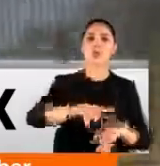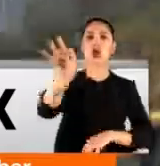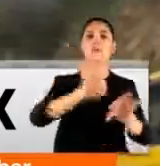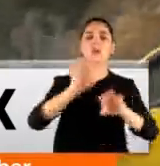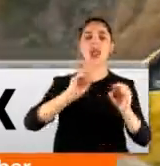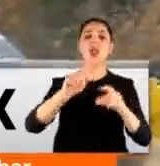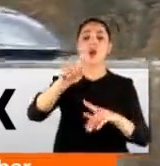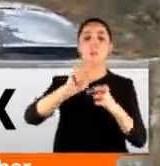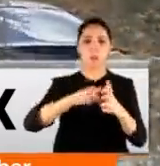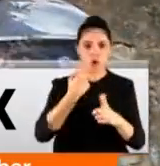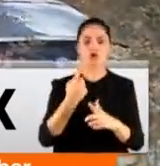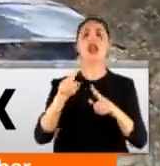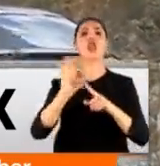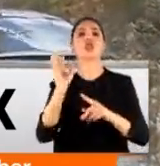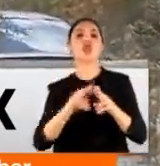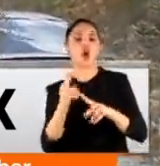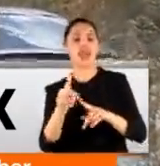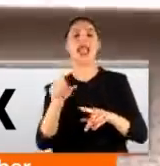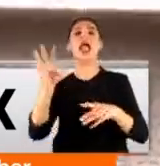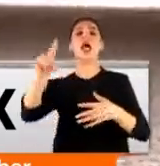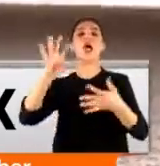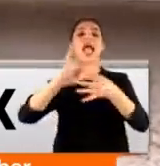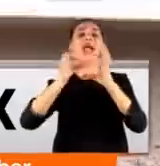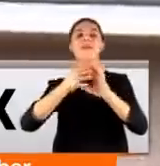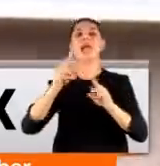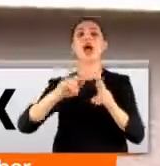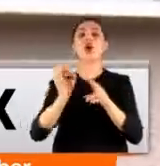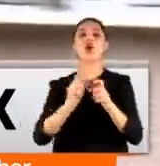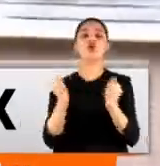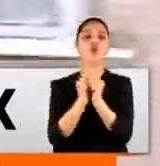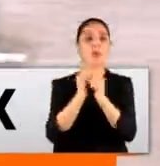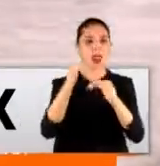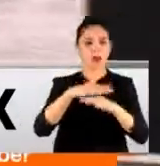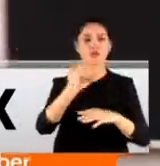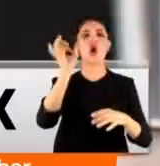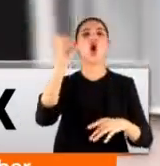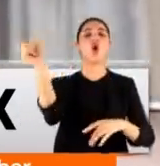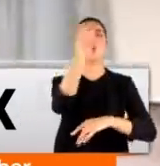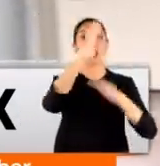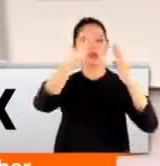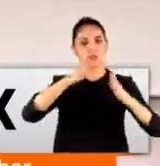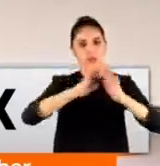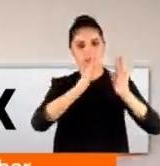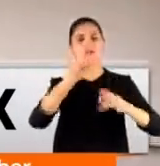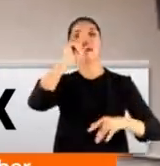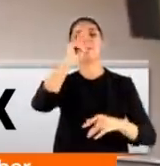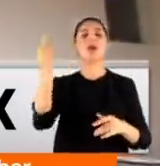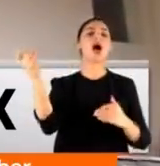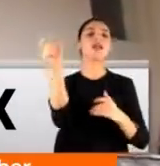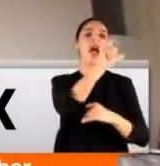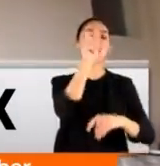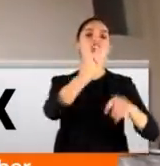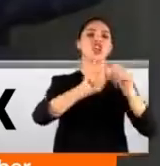Projeleri artık TOKİ ve Emlak Konut birlikte yapacak. Ocak ayında yıkımlar kaldığı yerden devam edecek. Mart ayında da inşaat